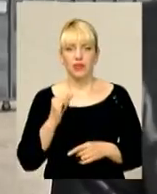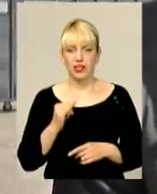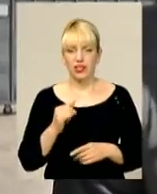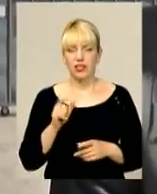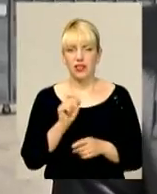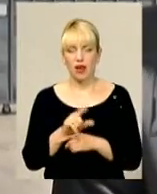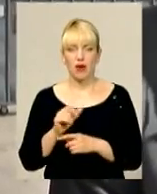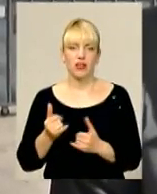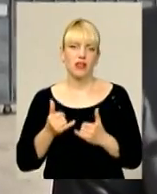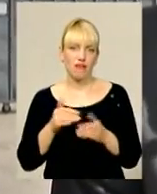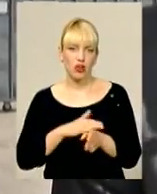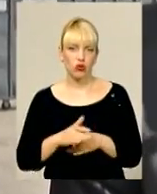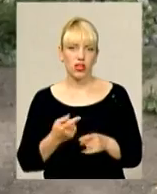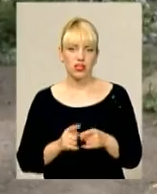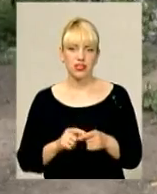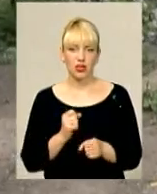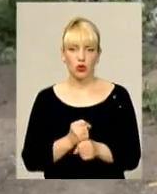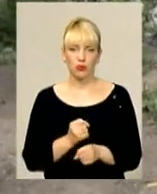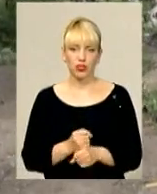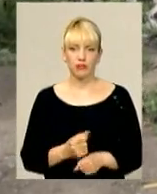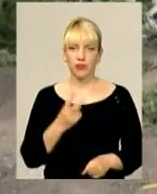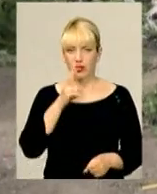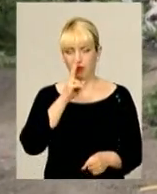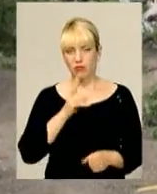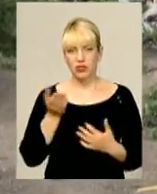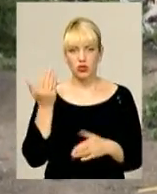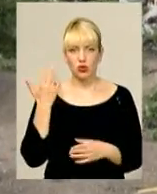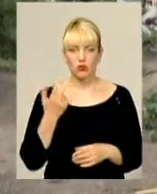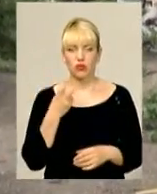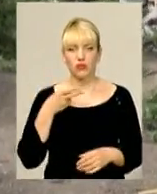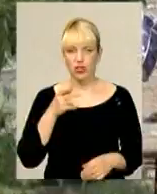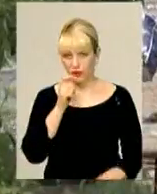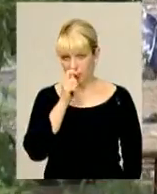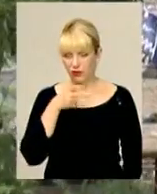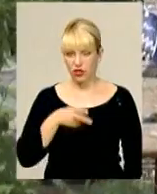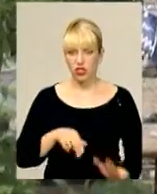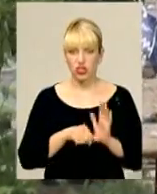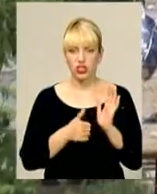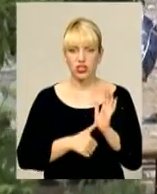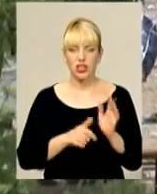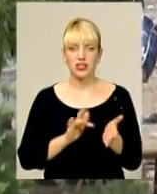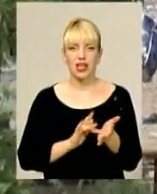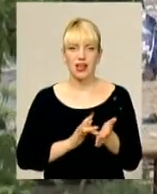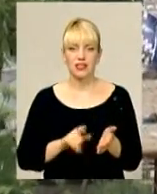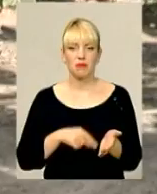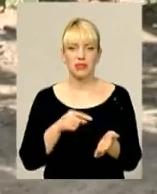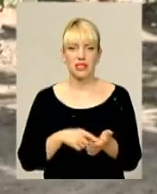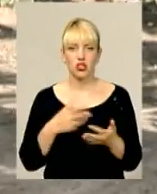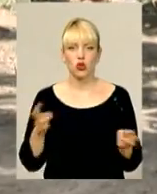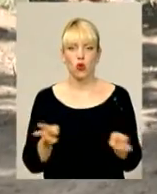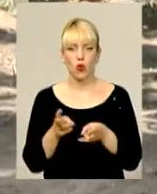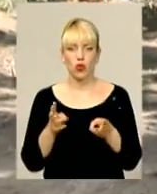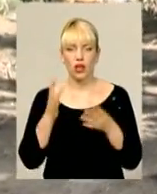наймає для виконання цих робіт. Два місяці тому, у квітні 2016-го, циганське містечко горіло. Про